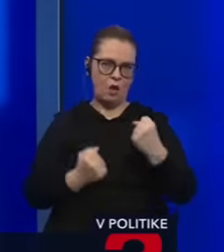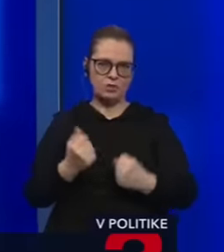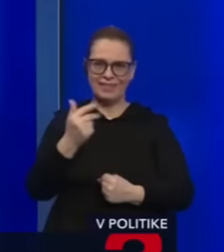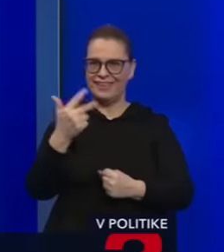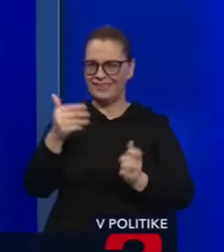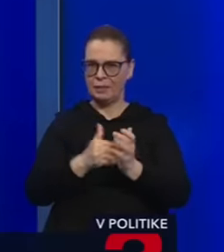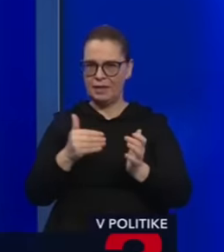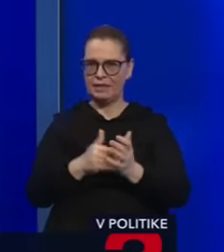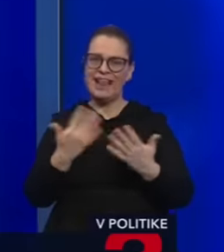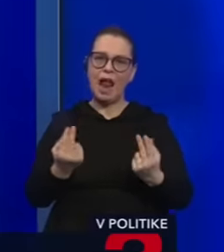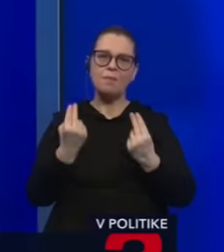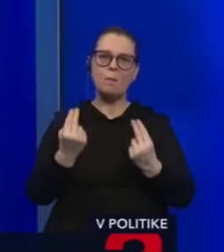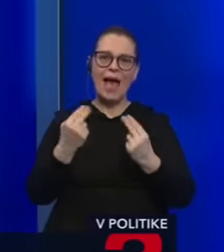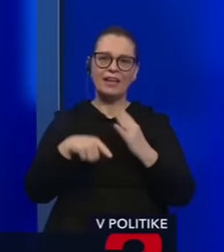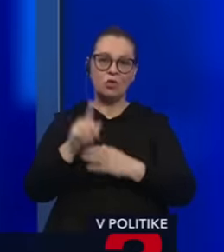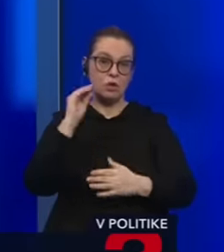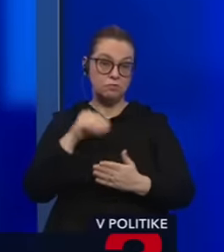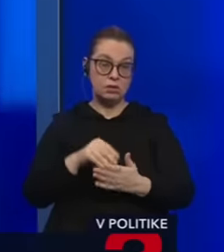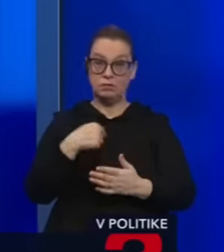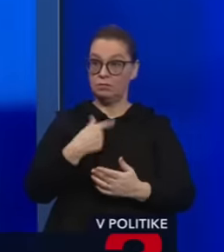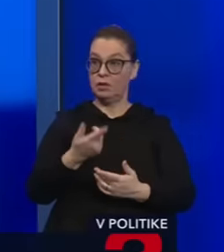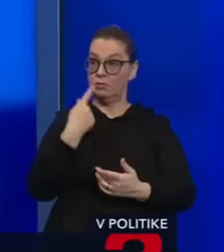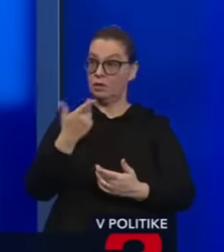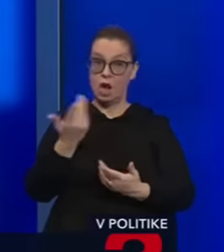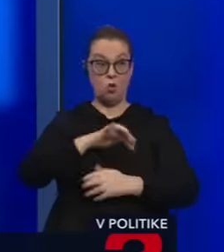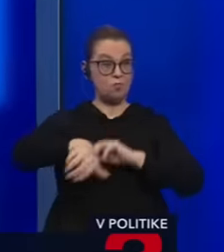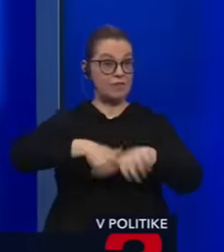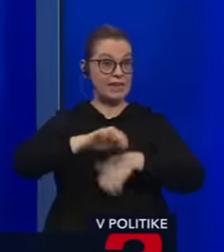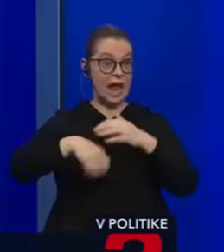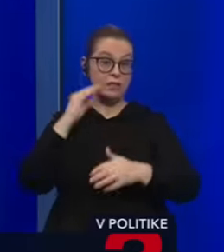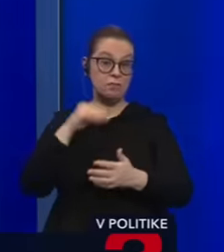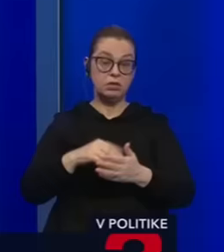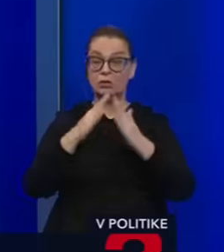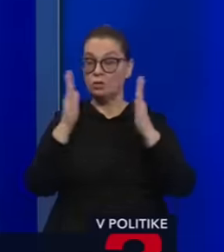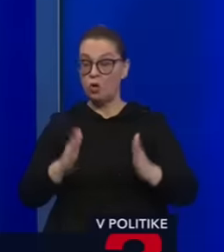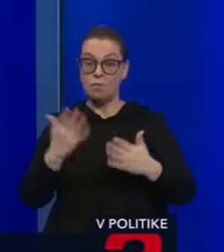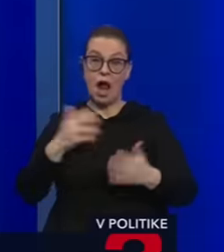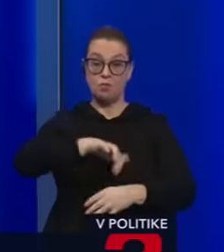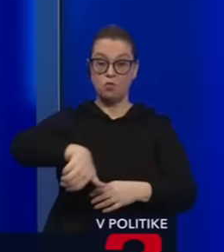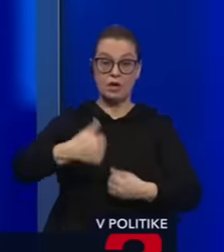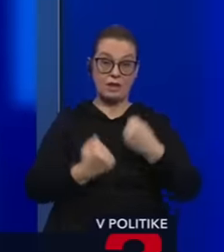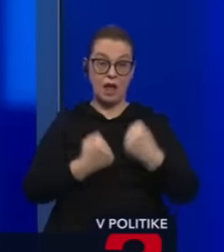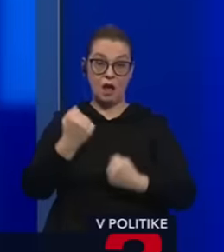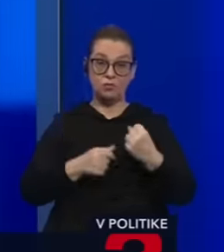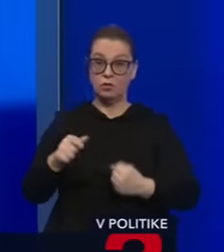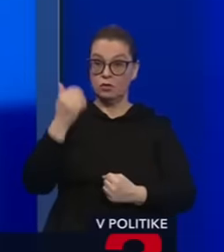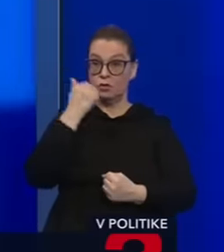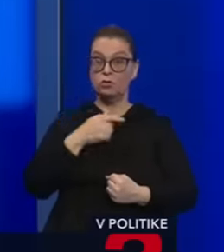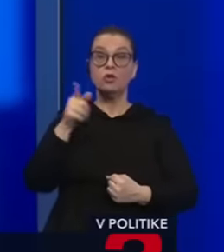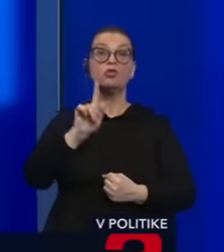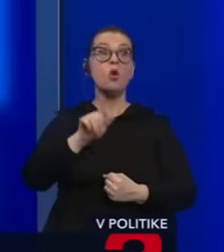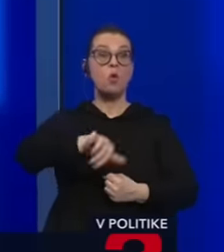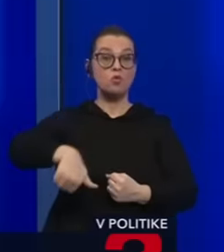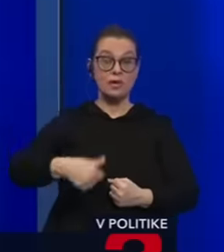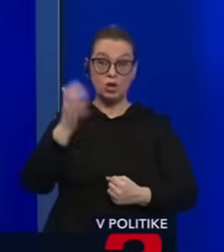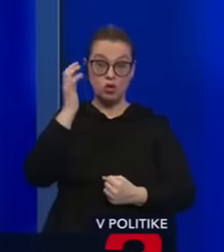vo svojom byte. Ideme sa tváriť, že keď sa stane, vykradne sa nekomu byť alebo dom, alebo sa ukradne auto, tak ten človek môže jednoducho vyviaznúť